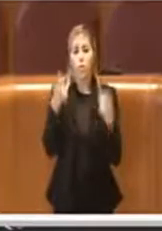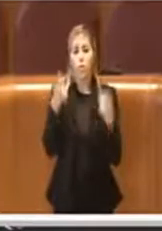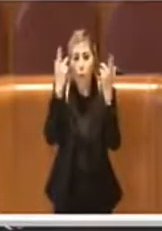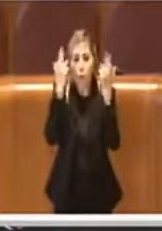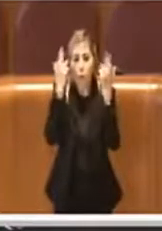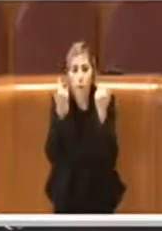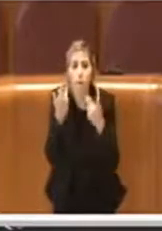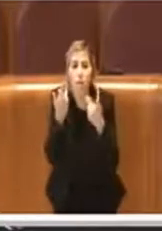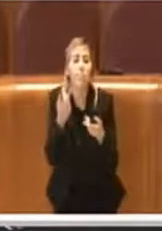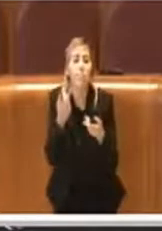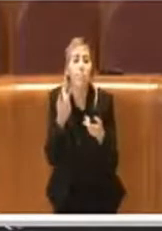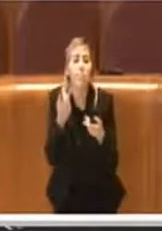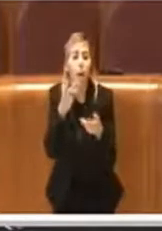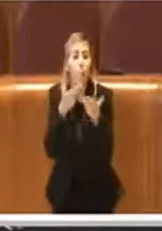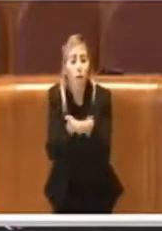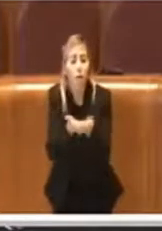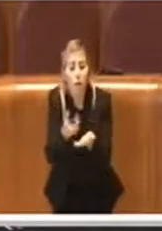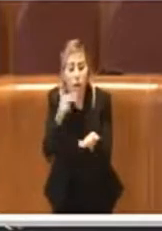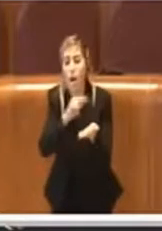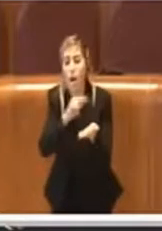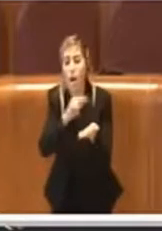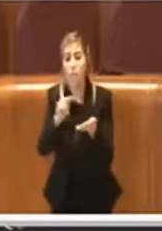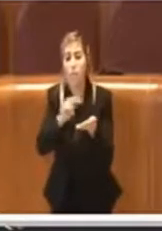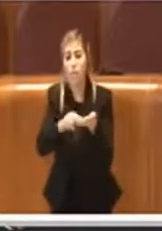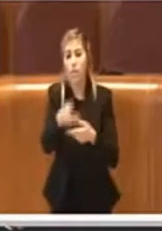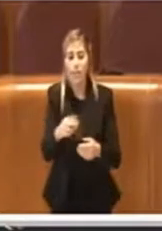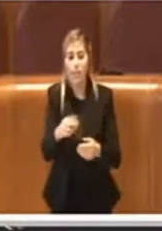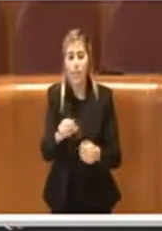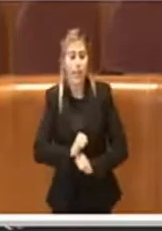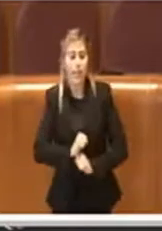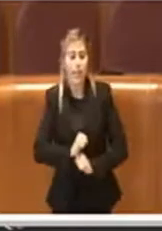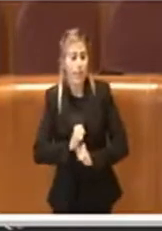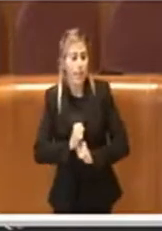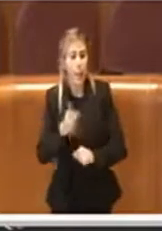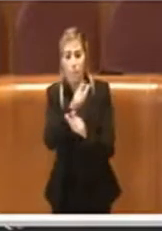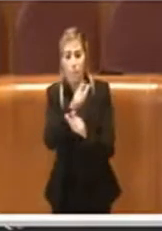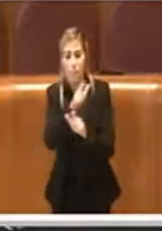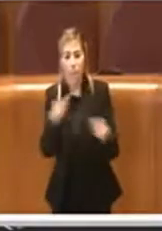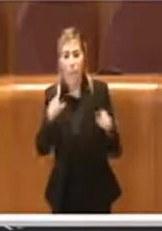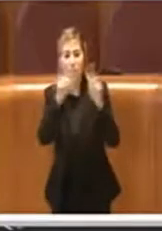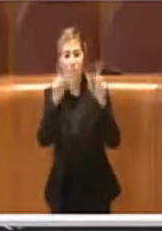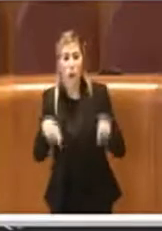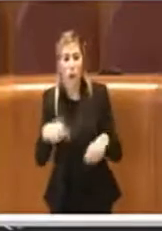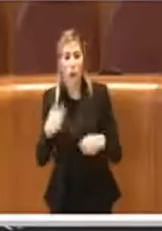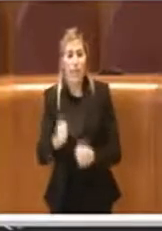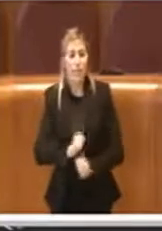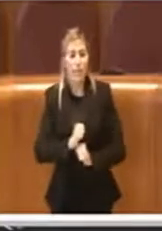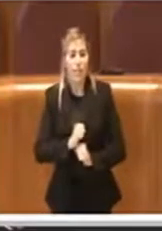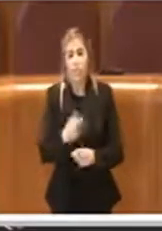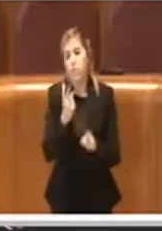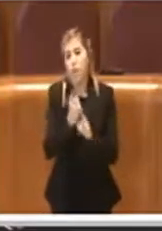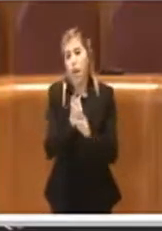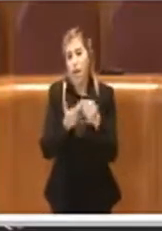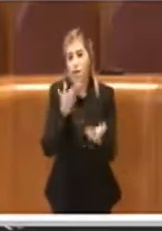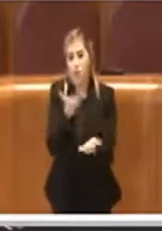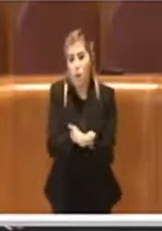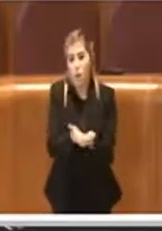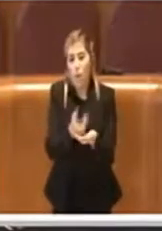uffici, di fronte alla proposta iniziale, di fronte alla sofferenza di tante attività produttive ho ritenuto di dover portare delle